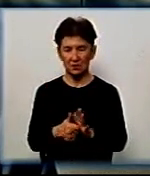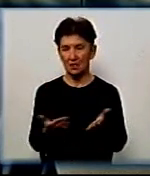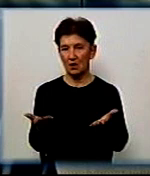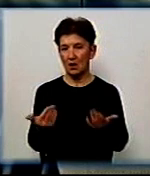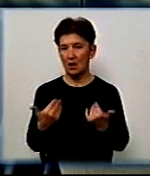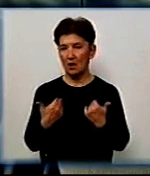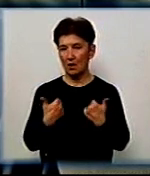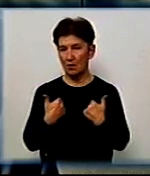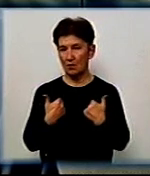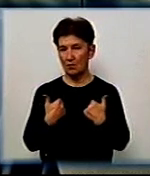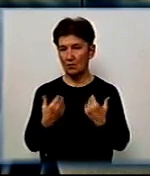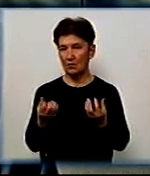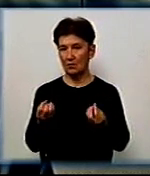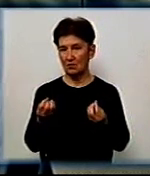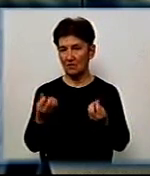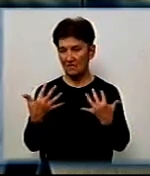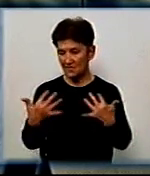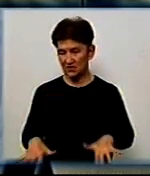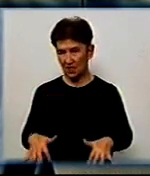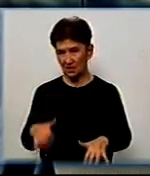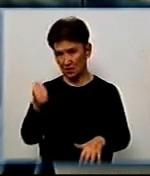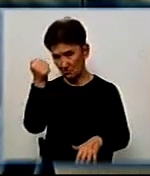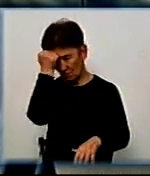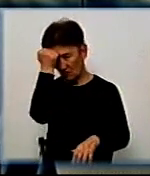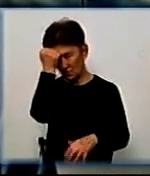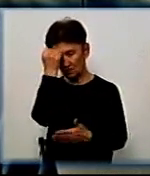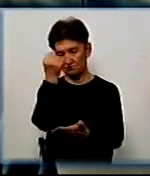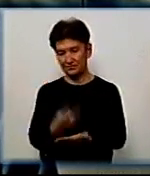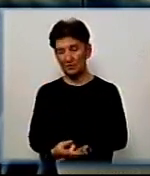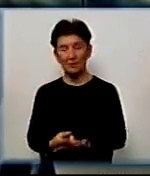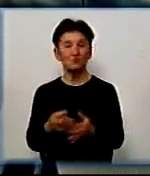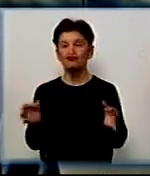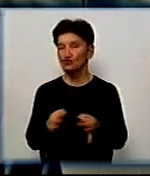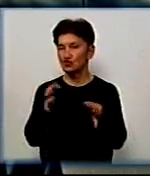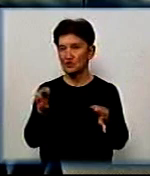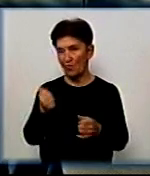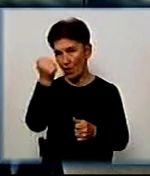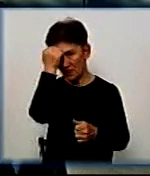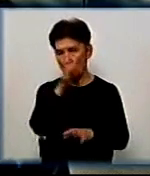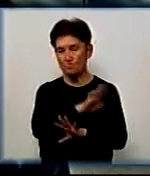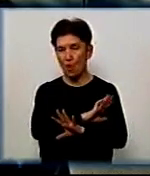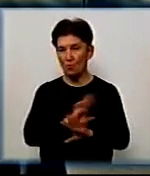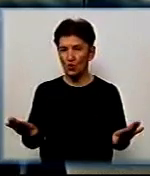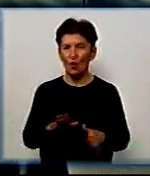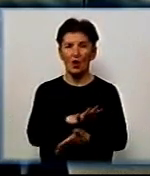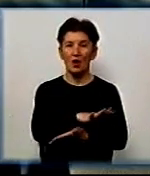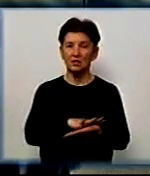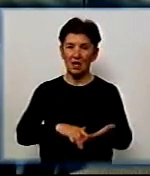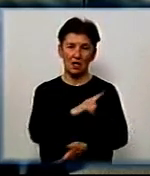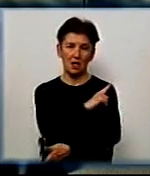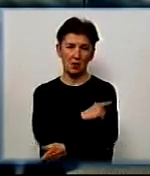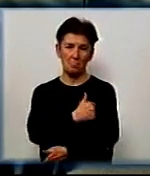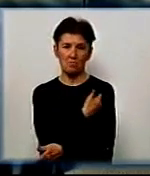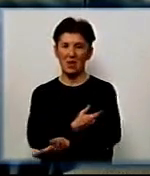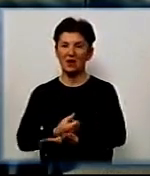як втратив свідомість, я далі нічого не пам'ятаю, потім вже медпункт,